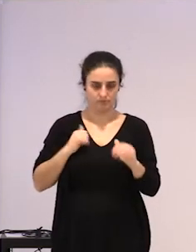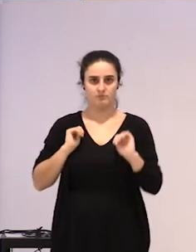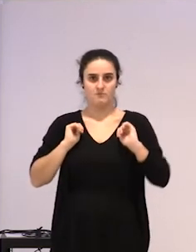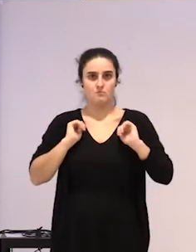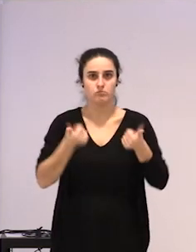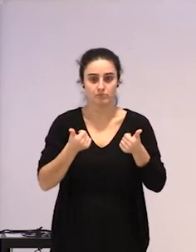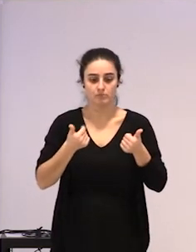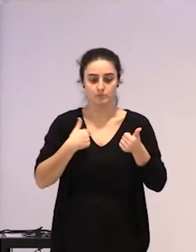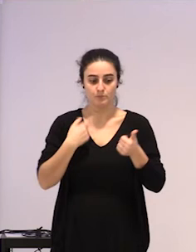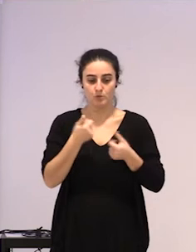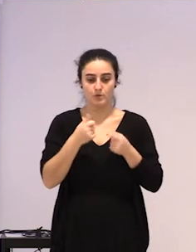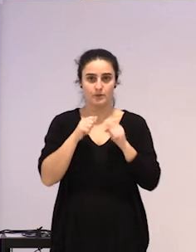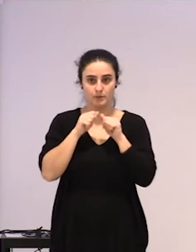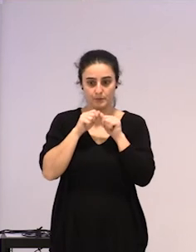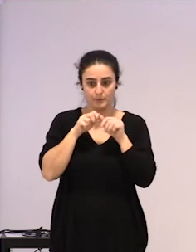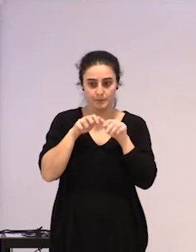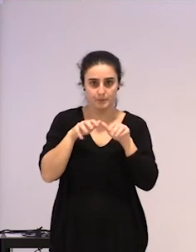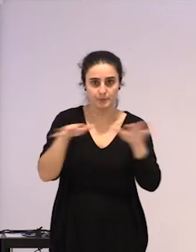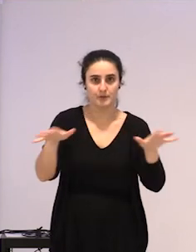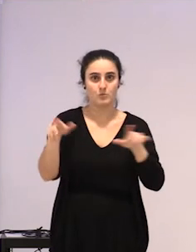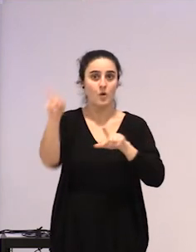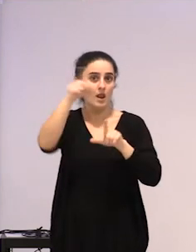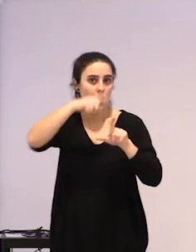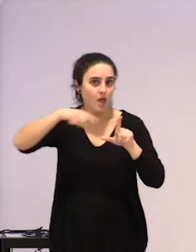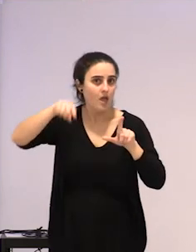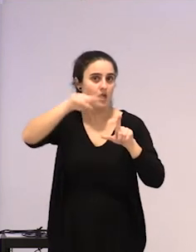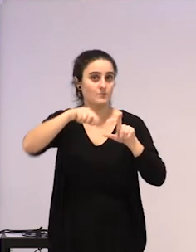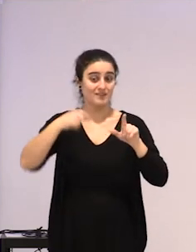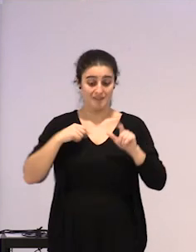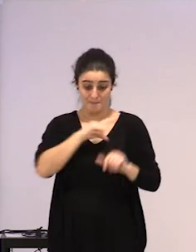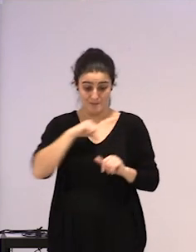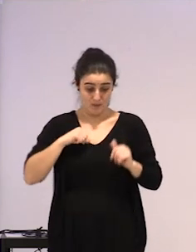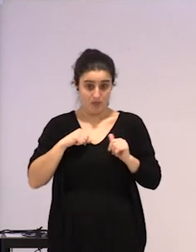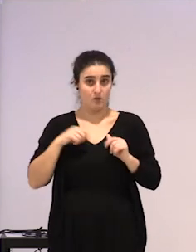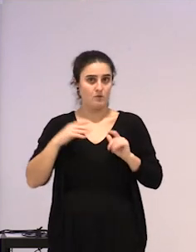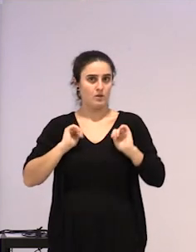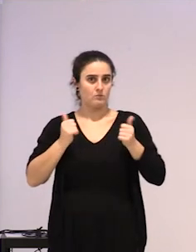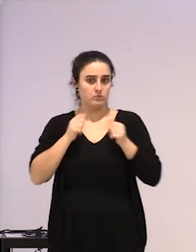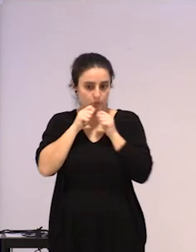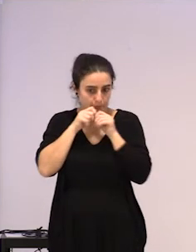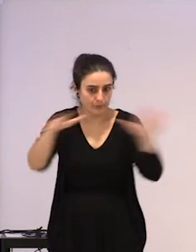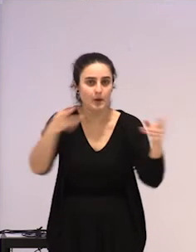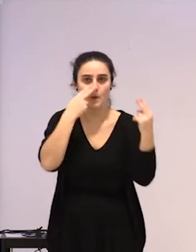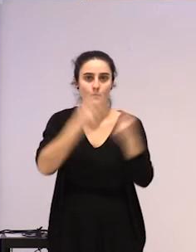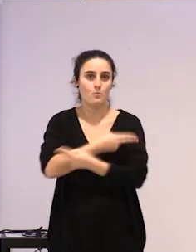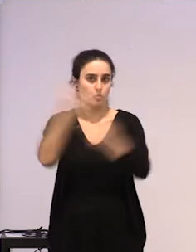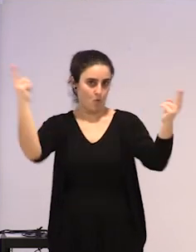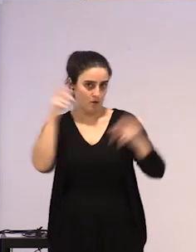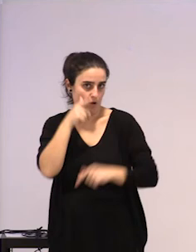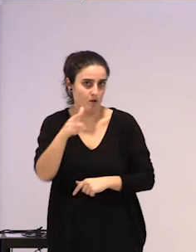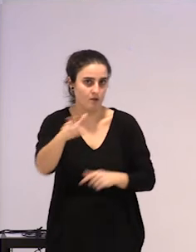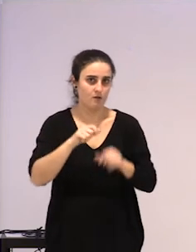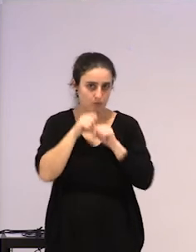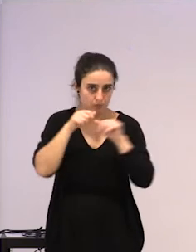ba, zabaltzen doa espirala, eta elzen da, eremu publiko, urrunen daukagun, eremu publiko oraino, ez? Hortopatuko